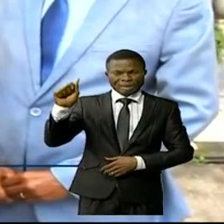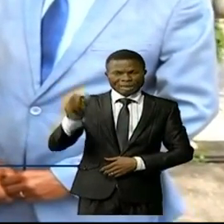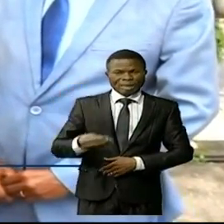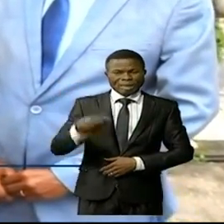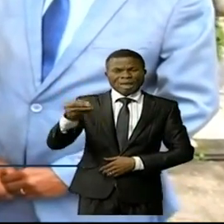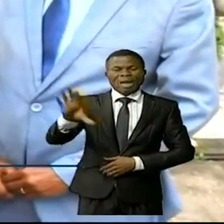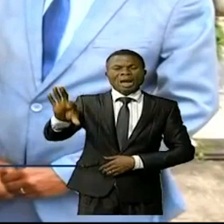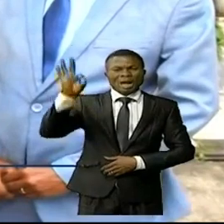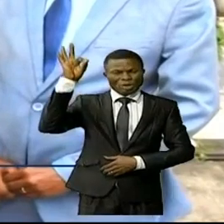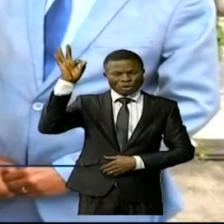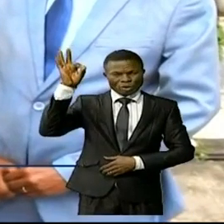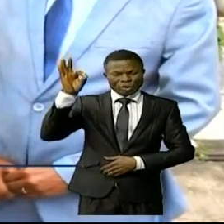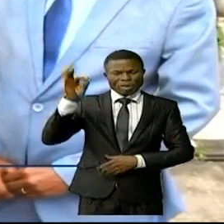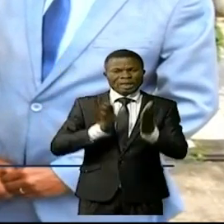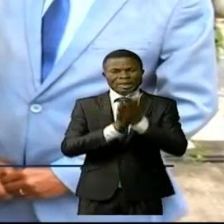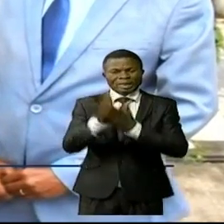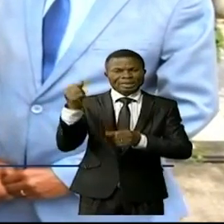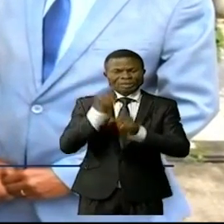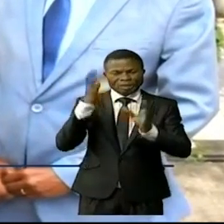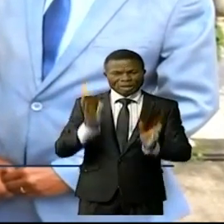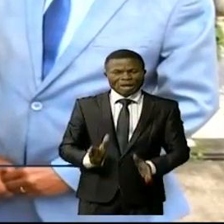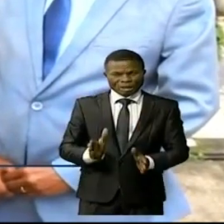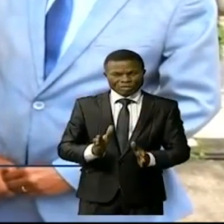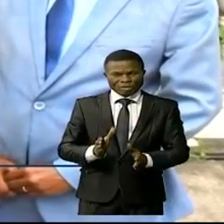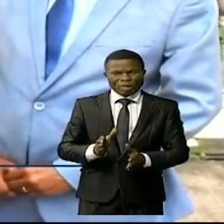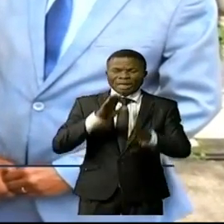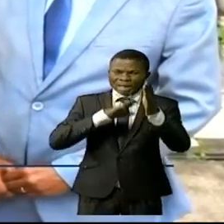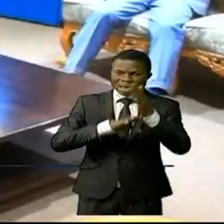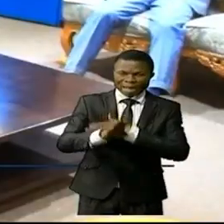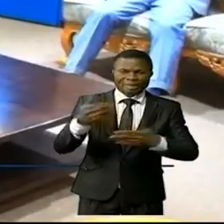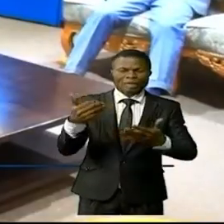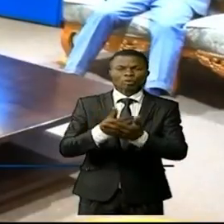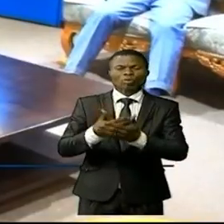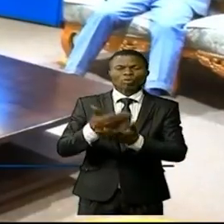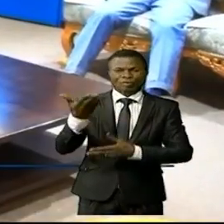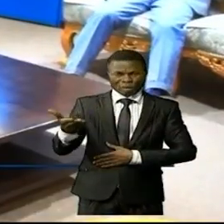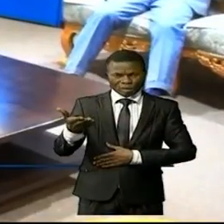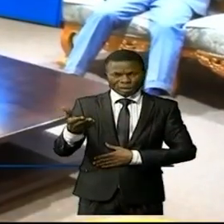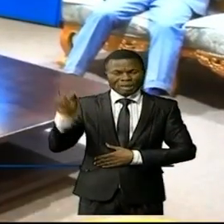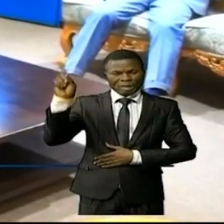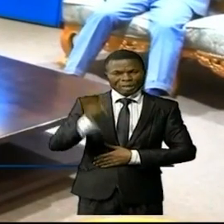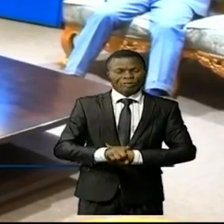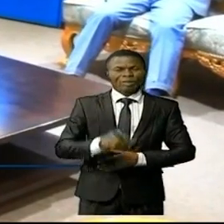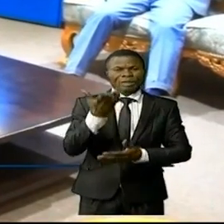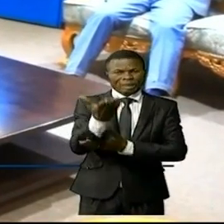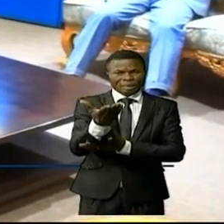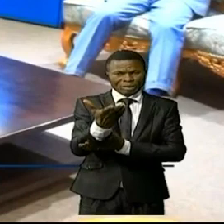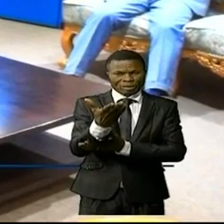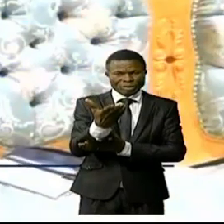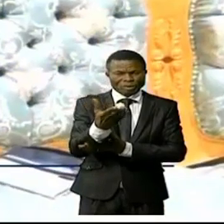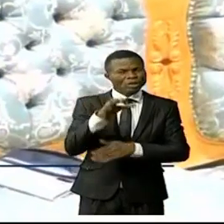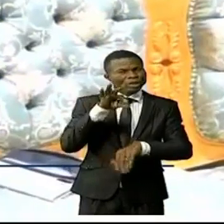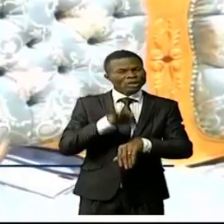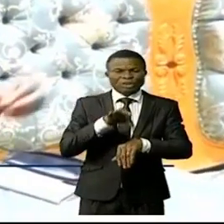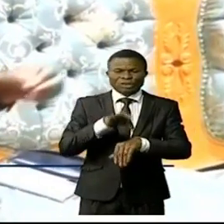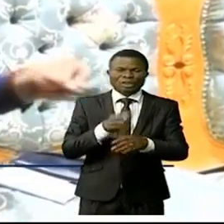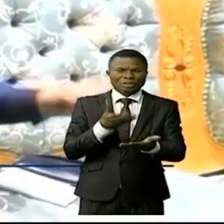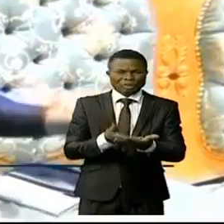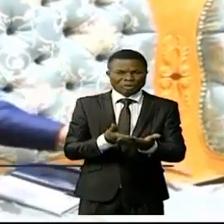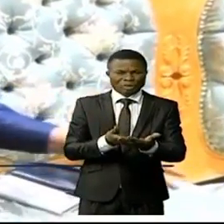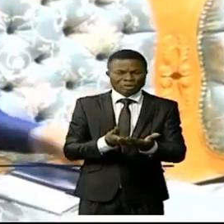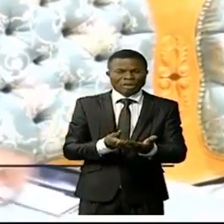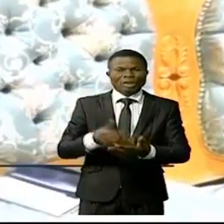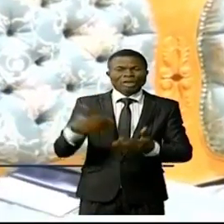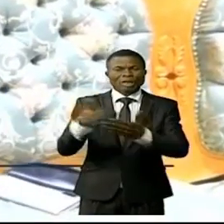15 agents. Il reste encore d'autres agents mécanisés. Je suis venu aussi demander cette opportunité que les